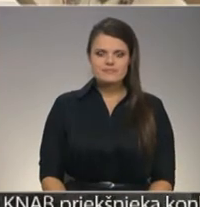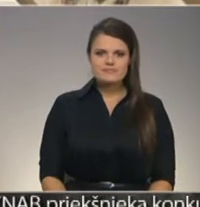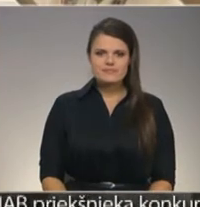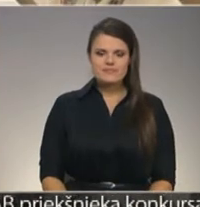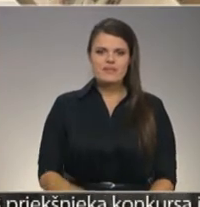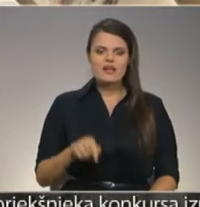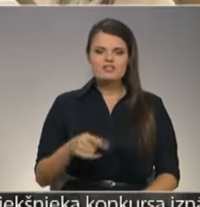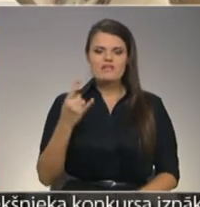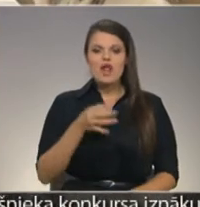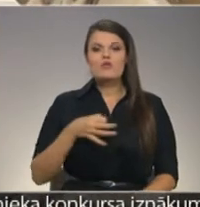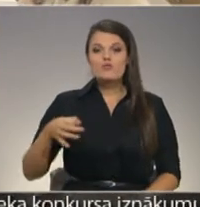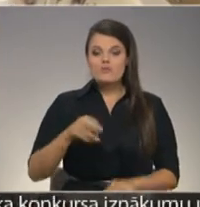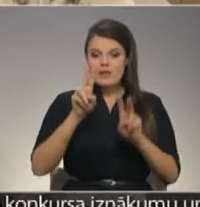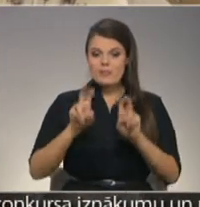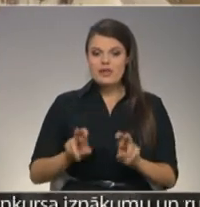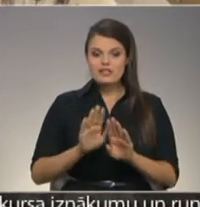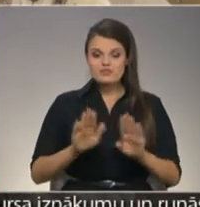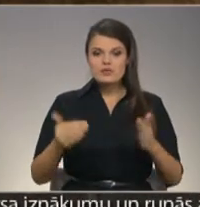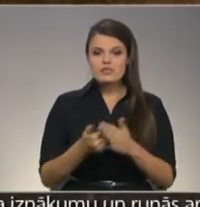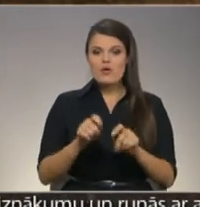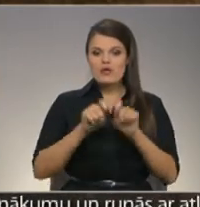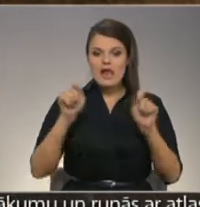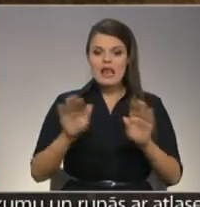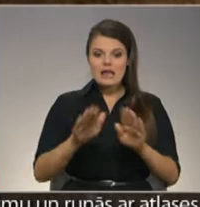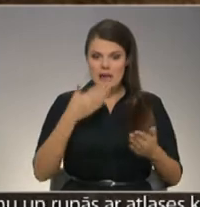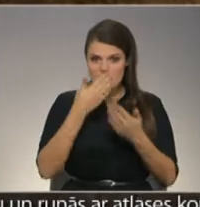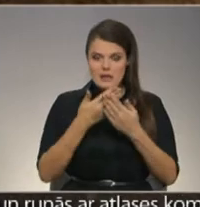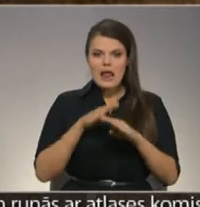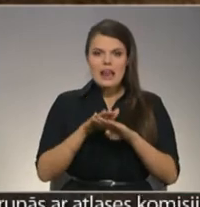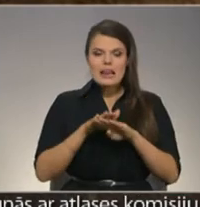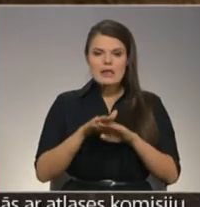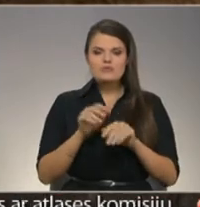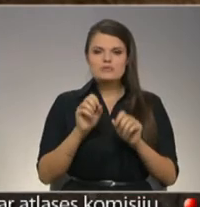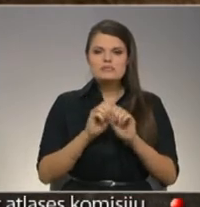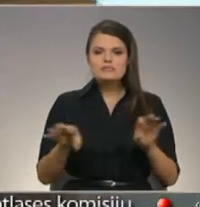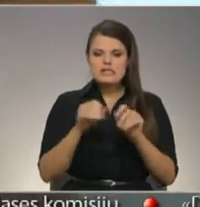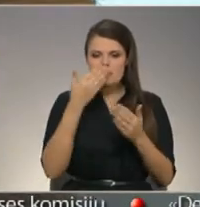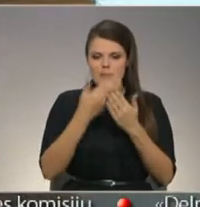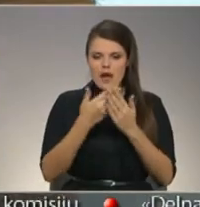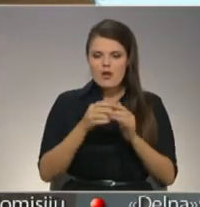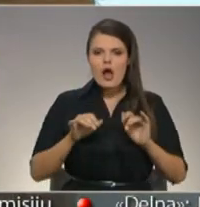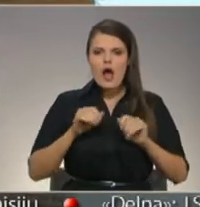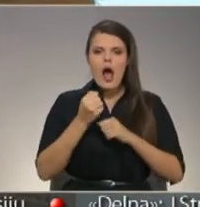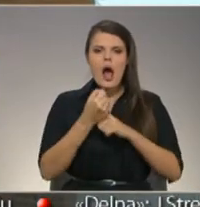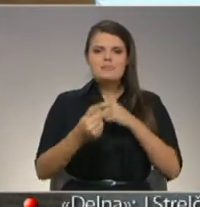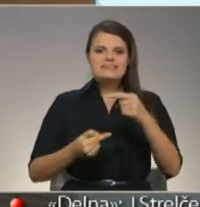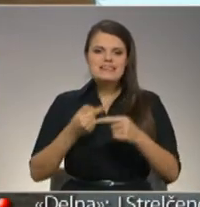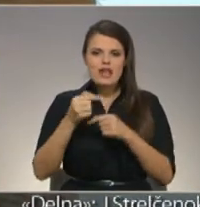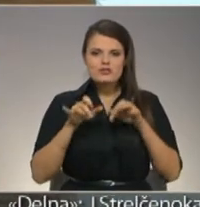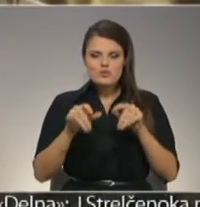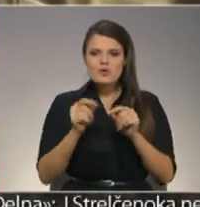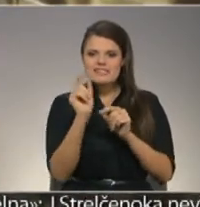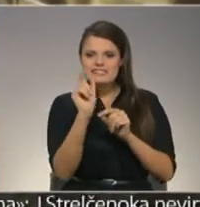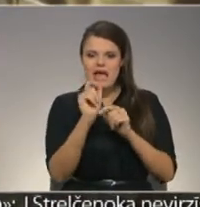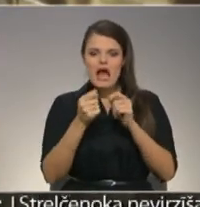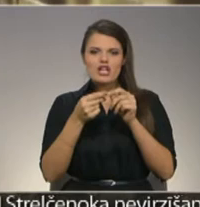Viļāna novatpētniecības muzeja jaunatklātajā ekspozīcija atainotas Linnu saikliņas stāsts, parādot Linnu apstrādes procesu, kur no saiklas iegūs šķiedru,